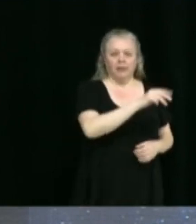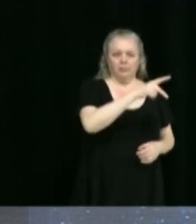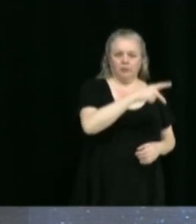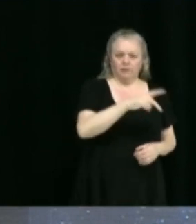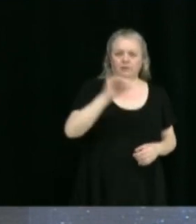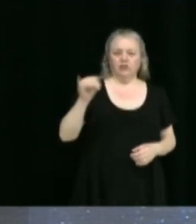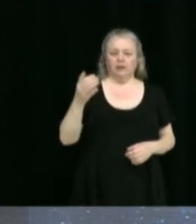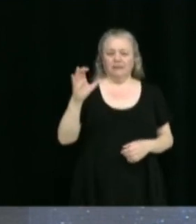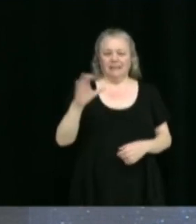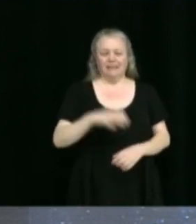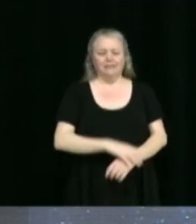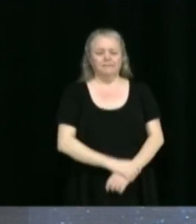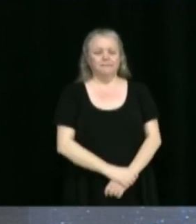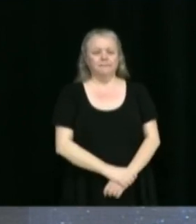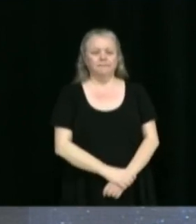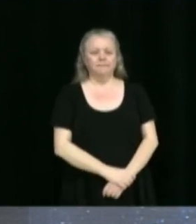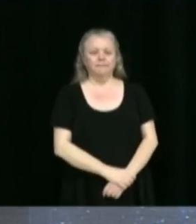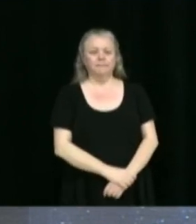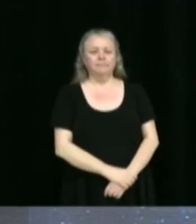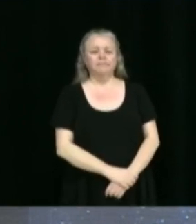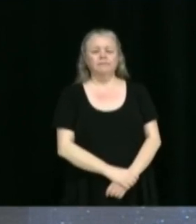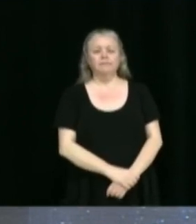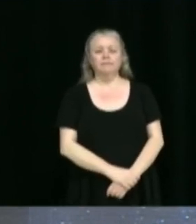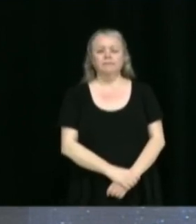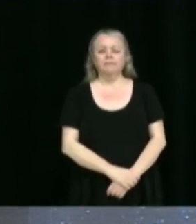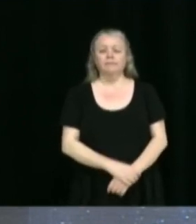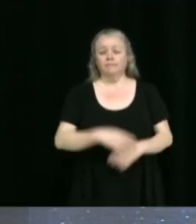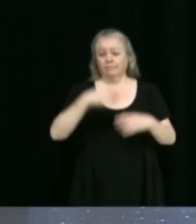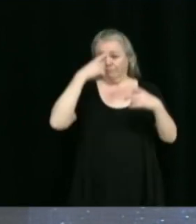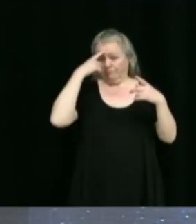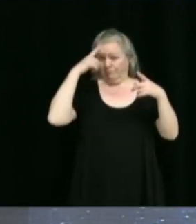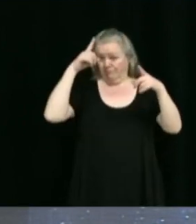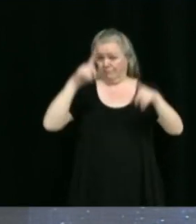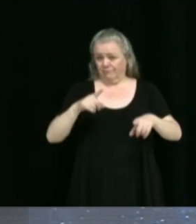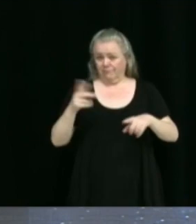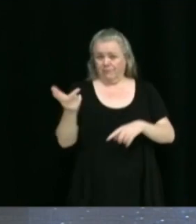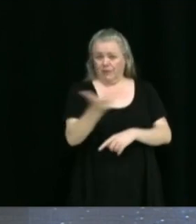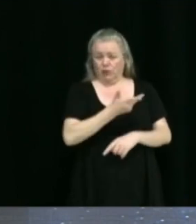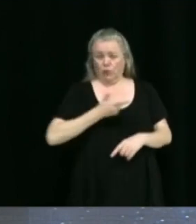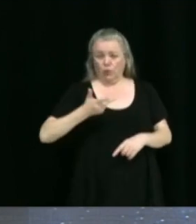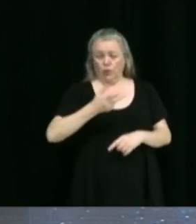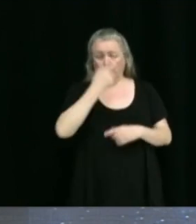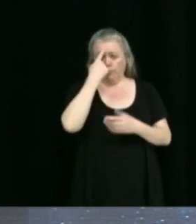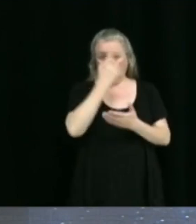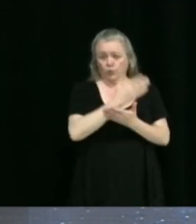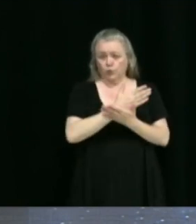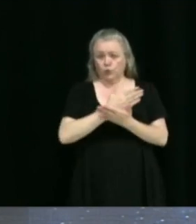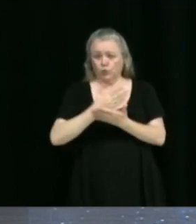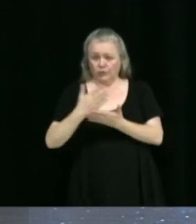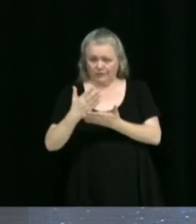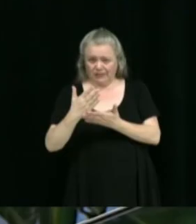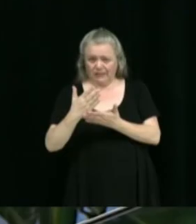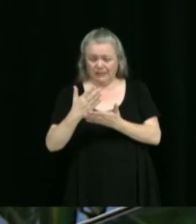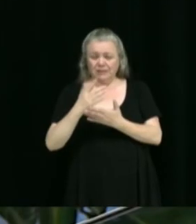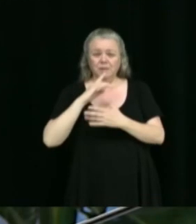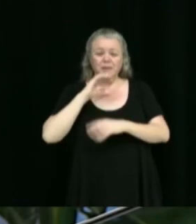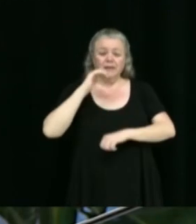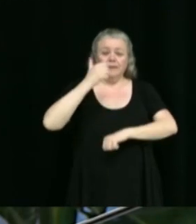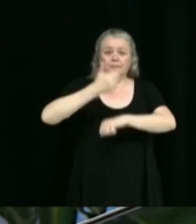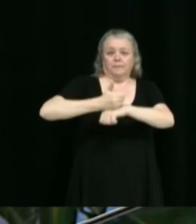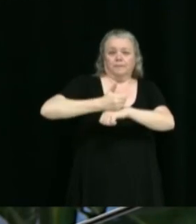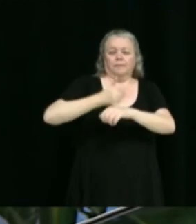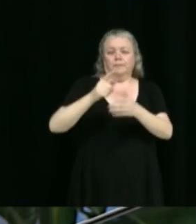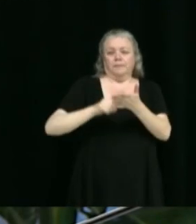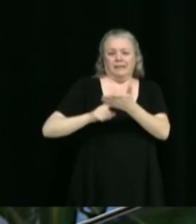James Casey. Convention tripartite à intervenir pour le suivi et la mise à jour de l'application Métaprisme. Il s'agit d'approuver la